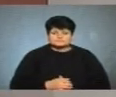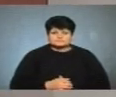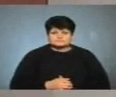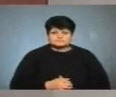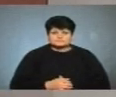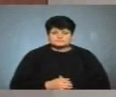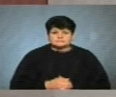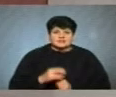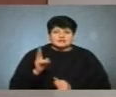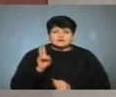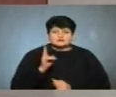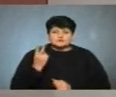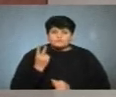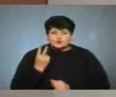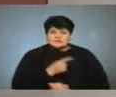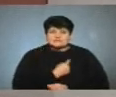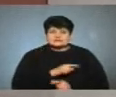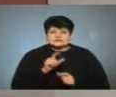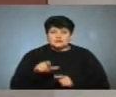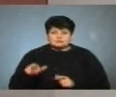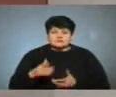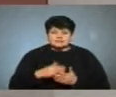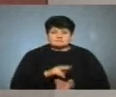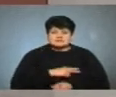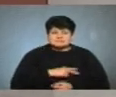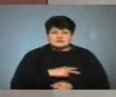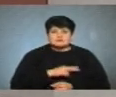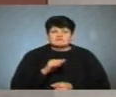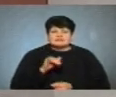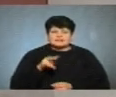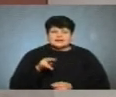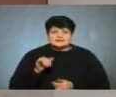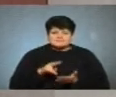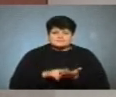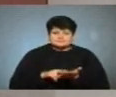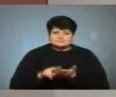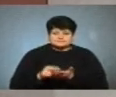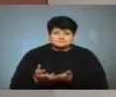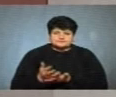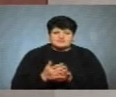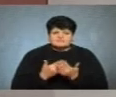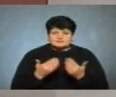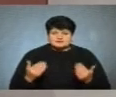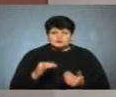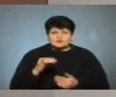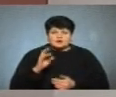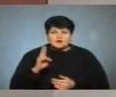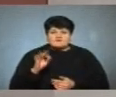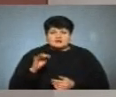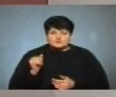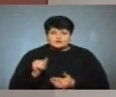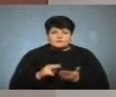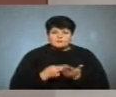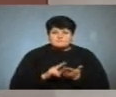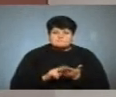Двоє тернополян стали призерами національної філателістичної виставки у Харкові. Юрій Ковальков – марка колекціону із